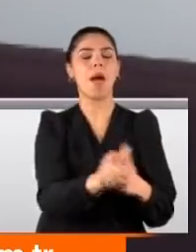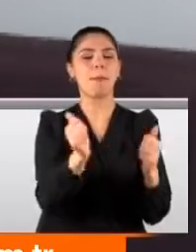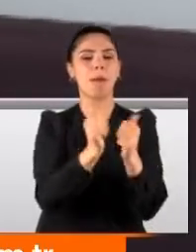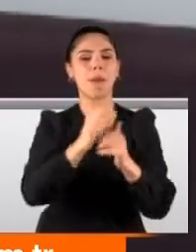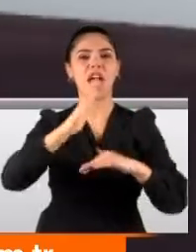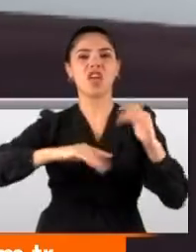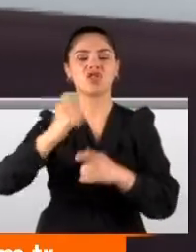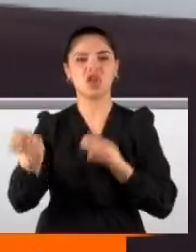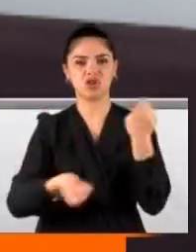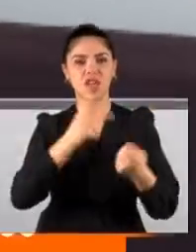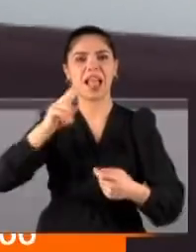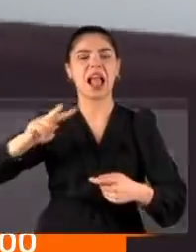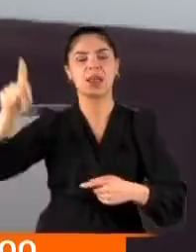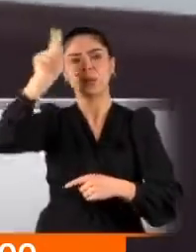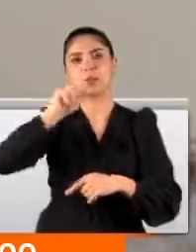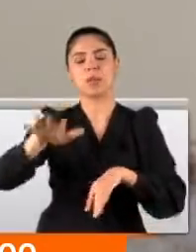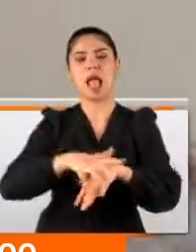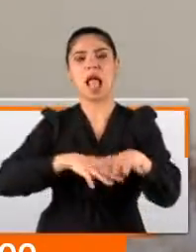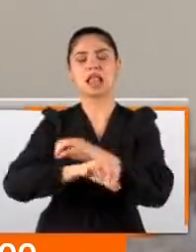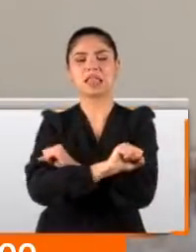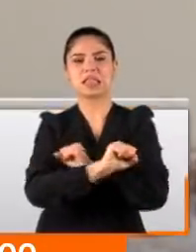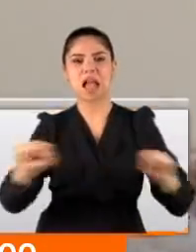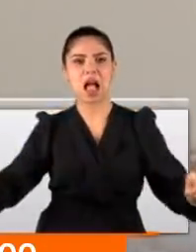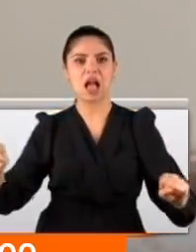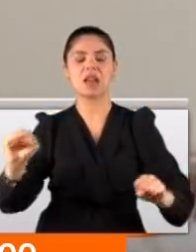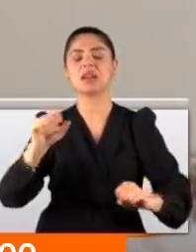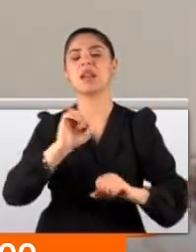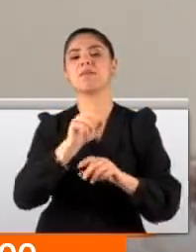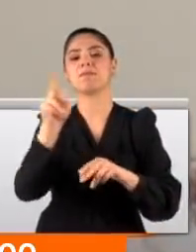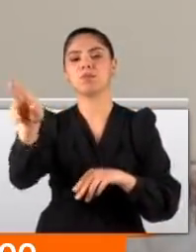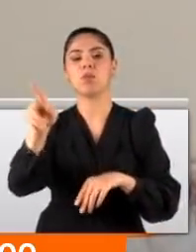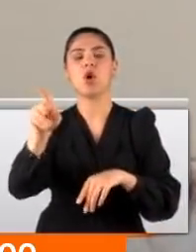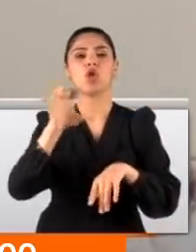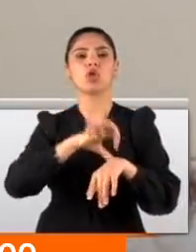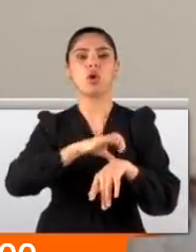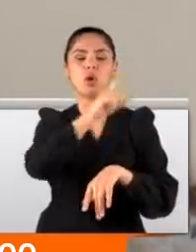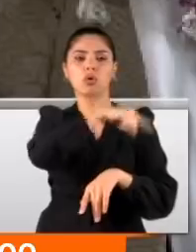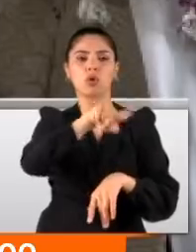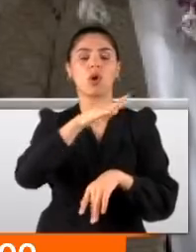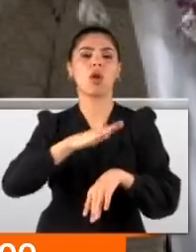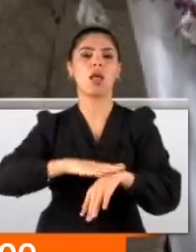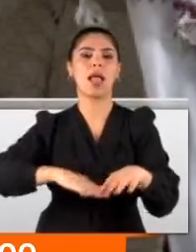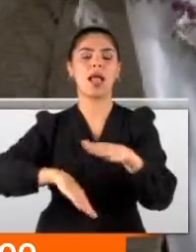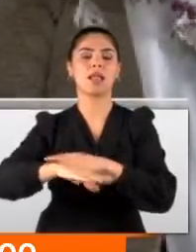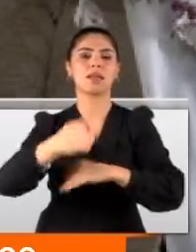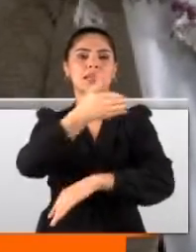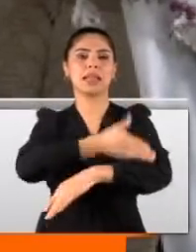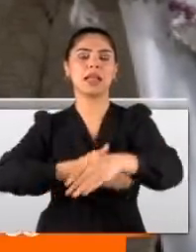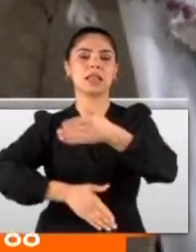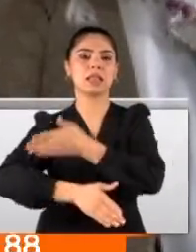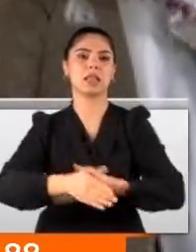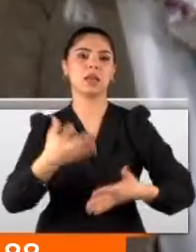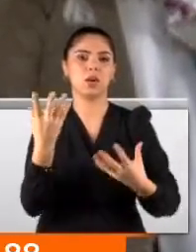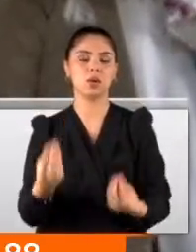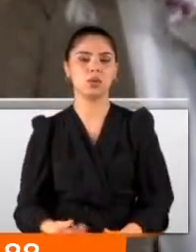çalışırken elektrik akımına kapıldı. Kaldırıldığı hastanede doktorlar kollarını kesmek zorunda kaldı. İnsan kendisi yapmayınca